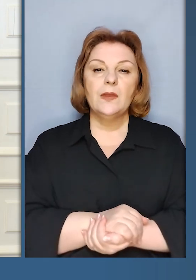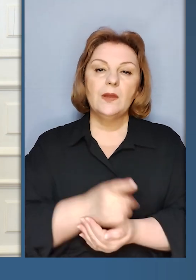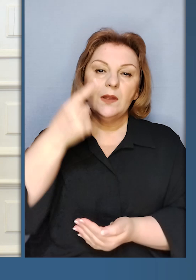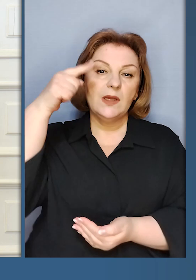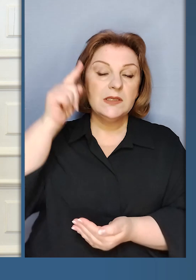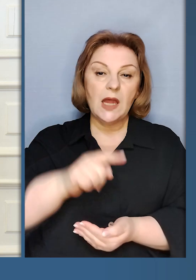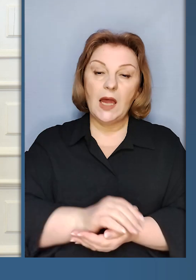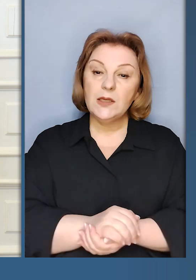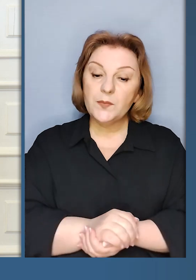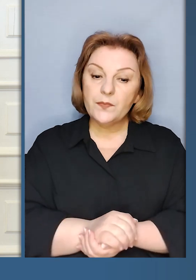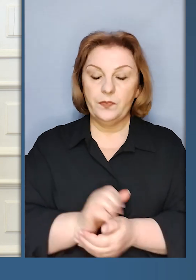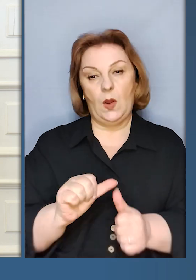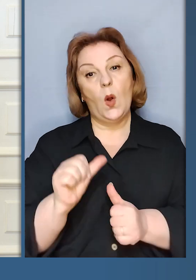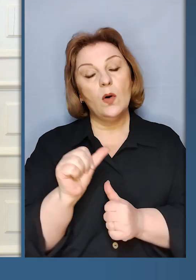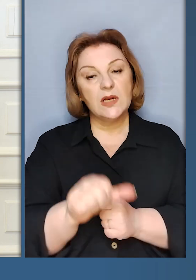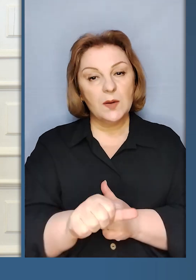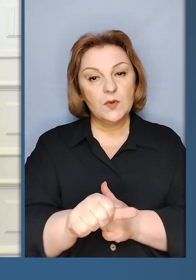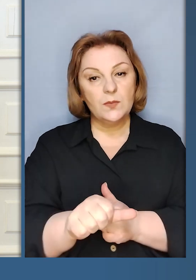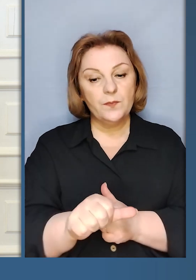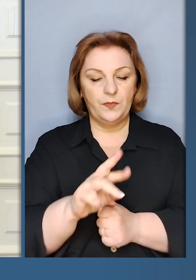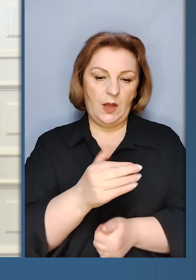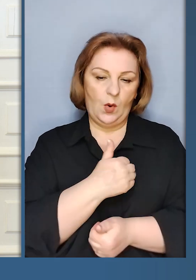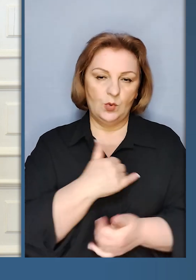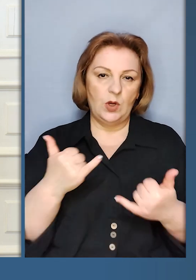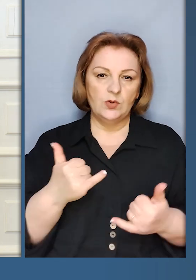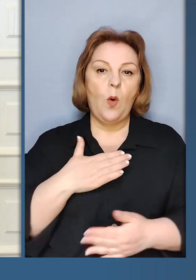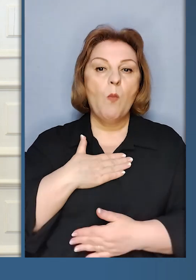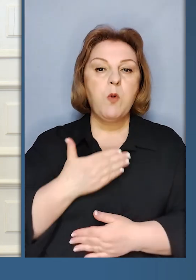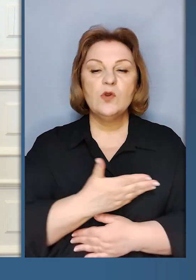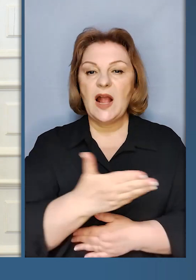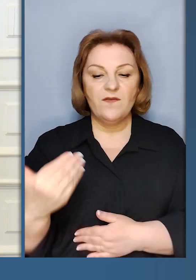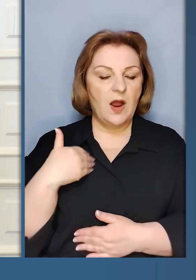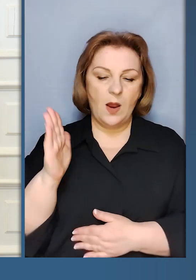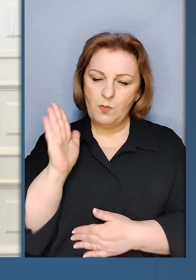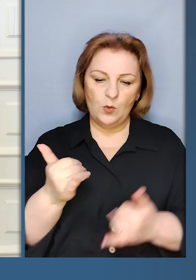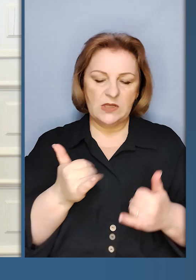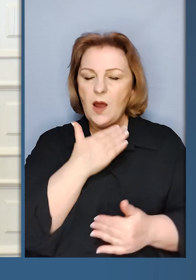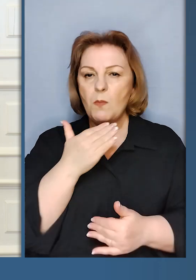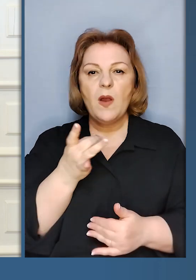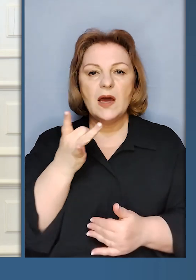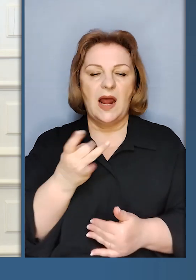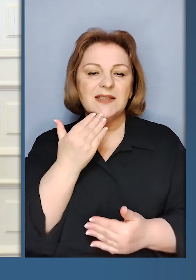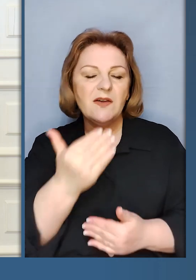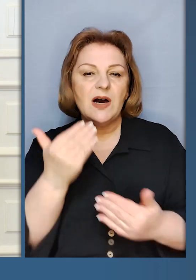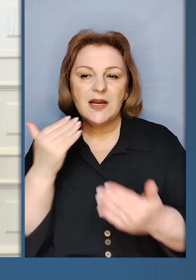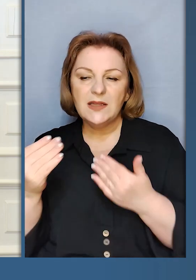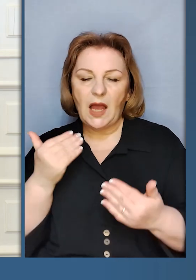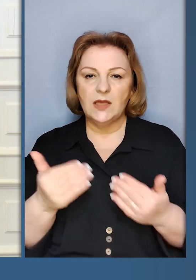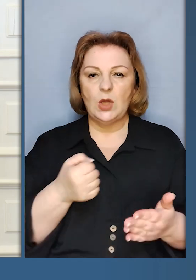Ви знаєте, але окремо я хочу сьогодні подякувати вам. Ми сьогодні будемо багато разів